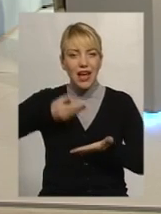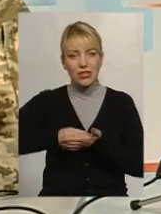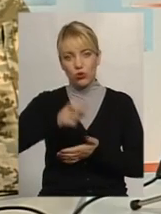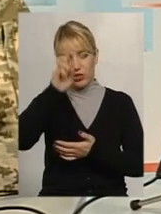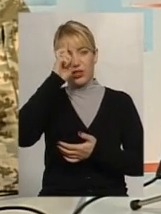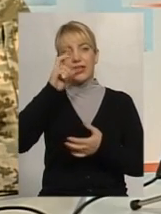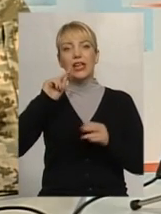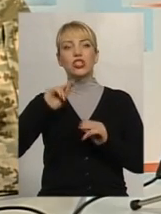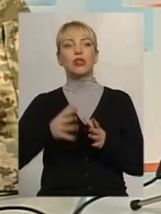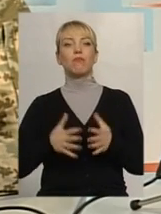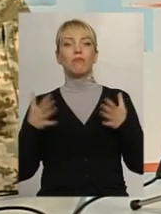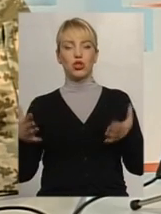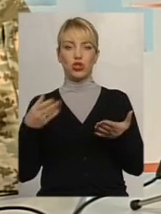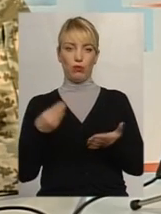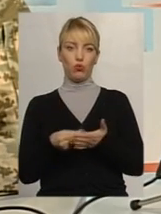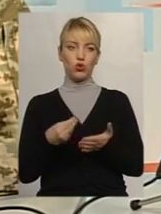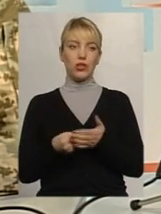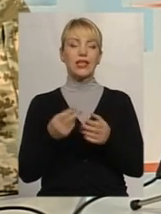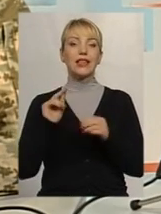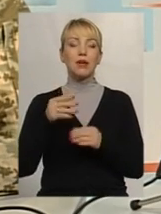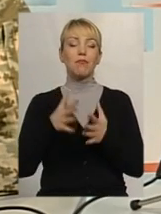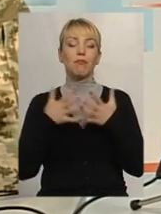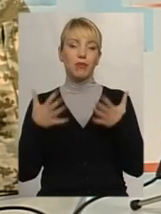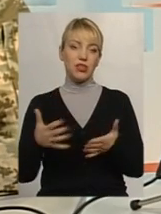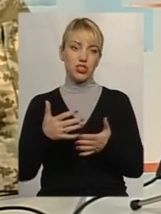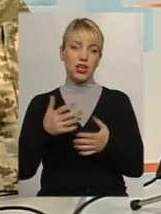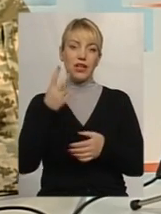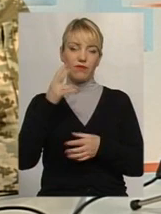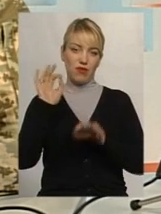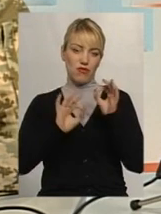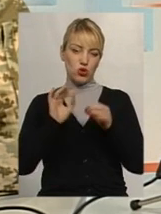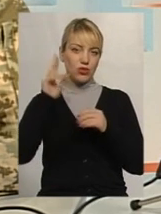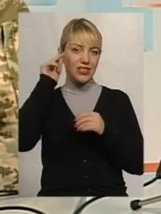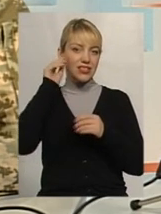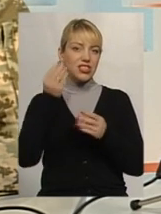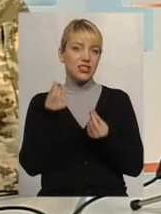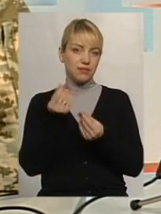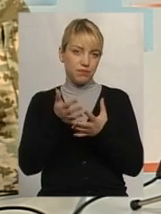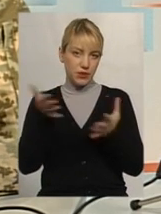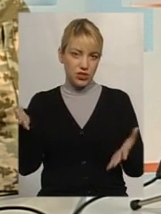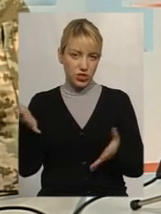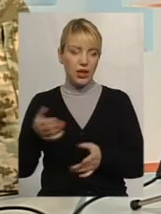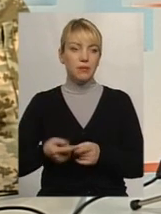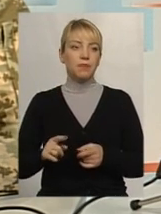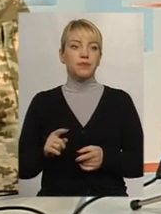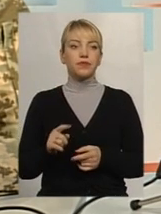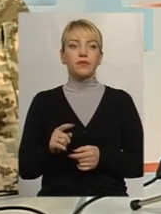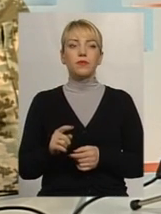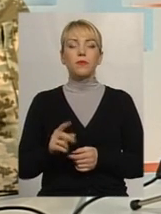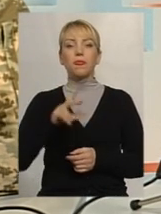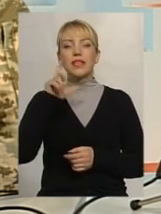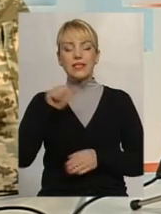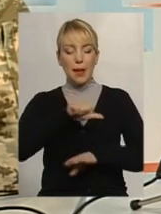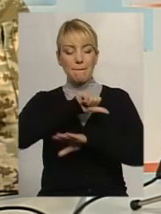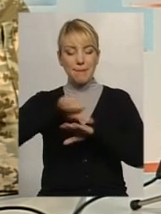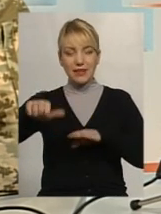більший бюджет країни, тим цих 2% є більшою цифрою, відповідно, в такій масі. За межі